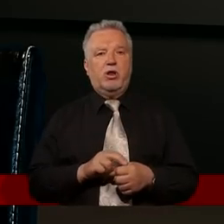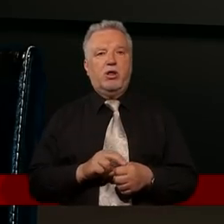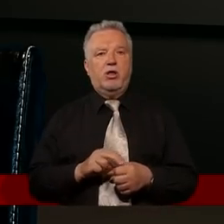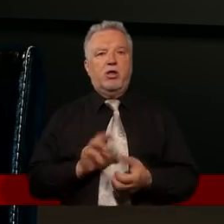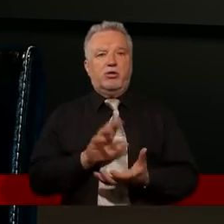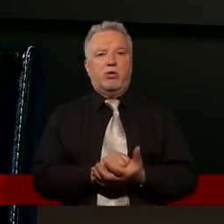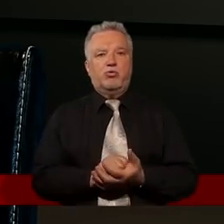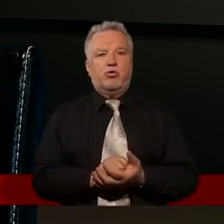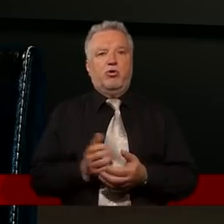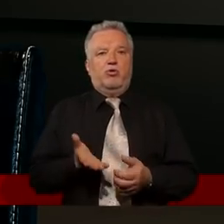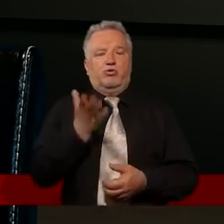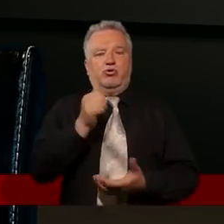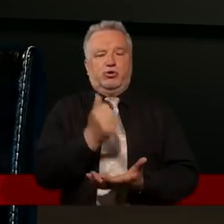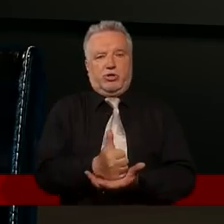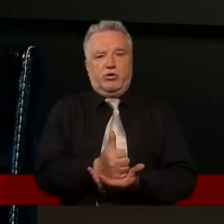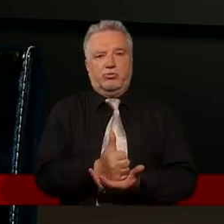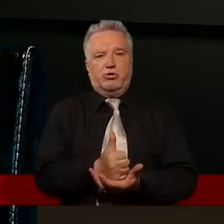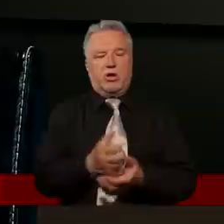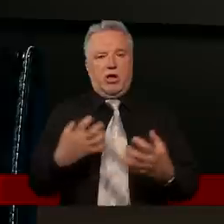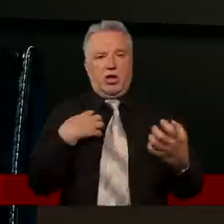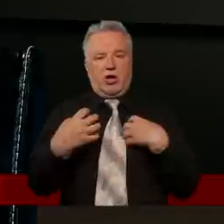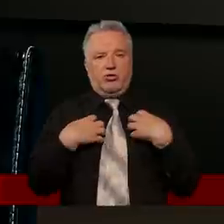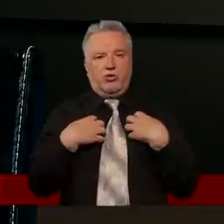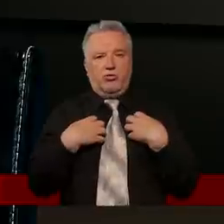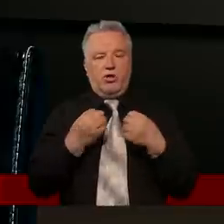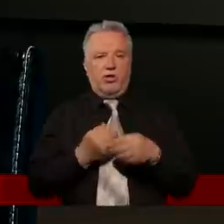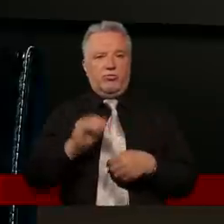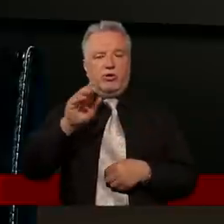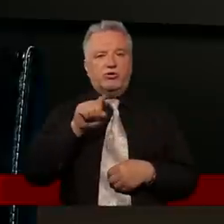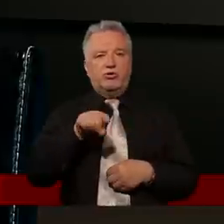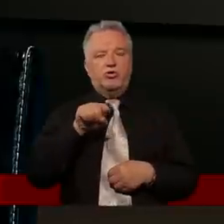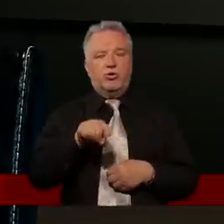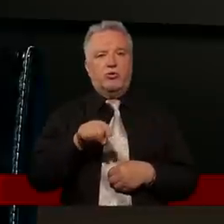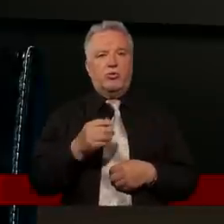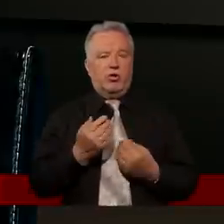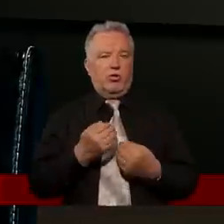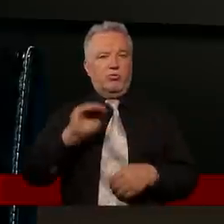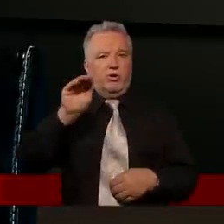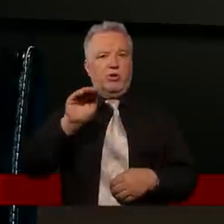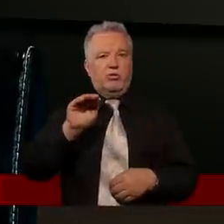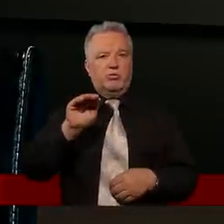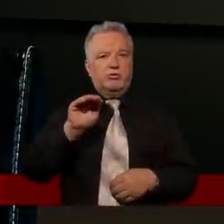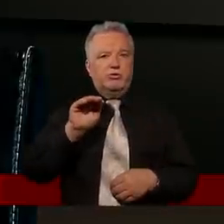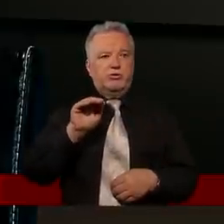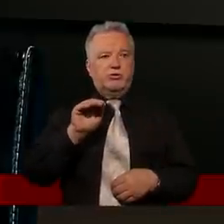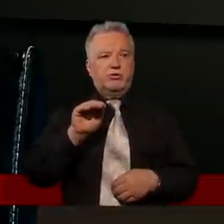stanowiska, aktorów, zdecydowana większość, to tą wielkość, to tak...